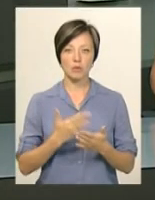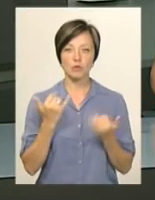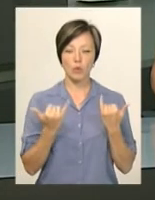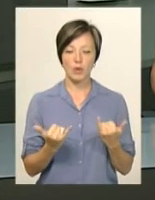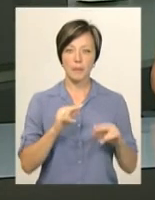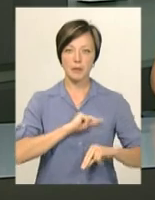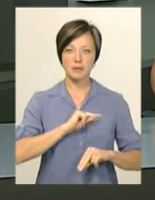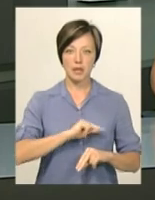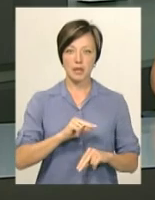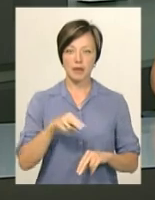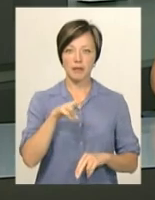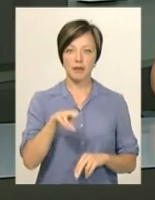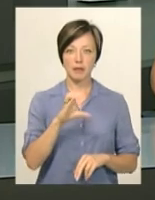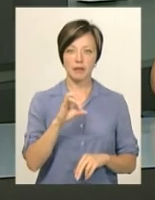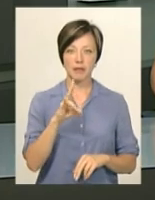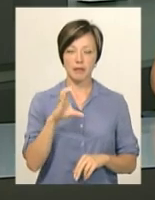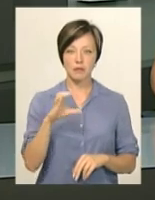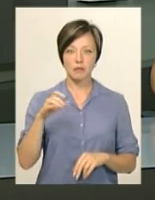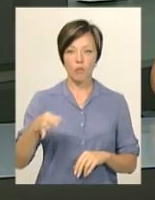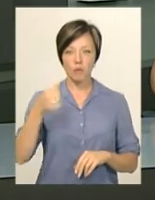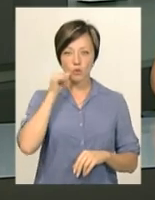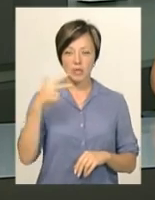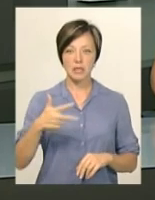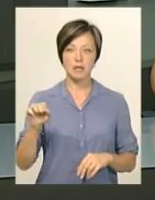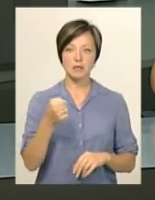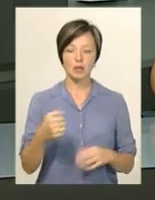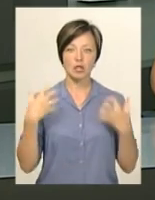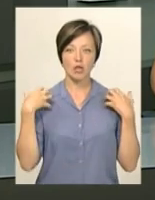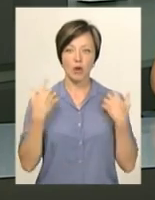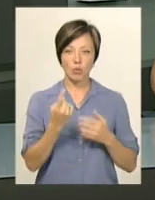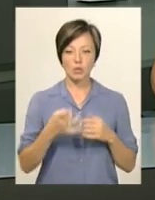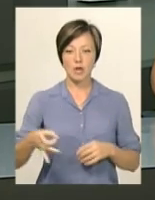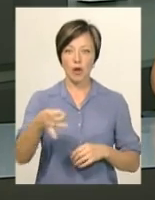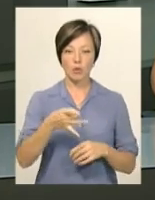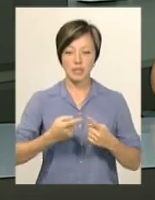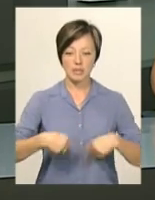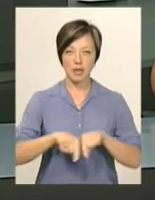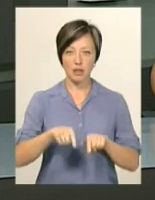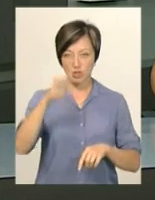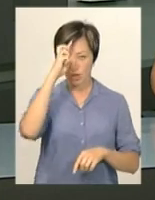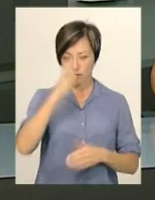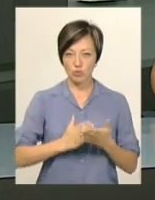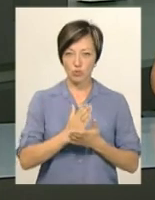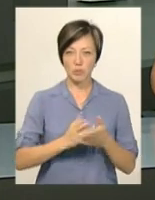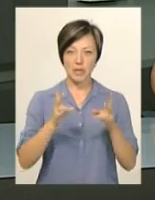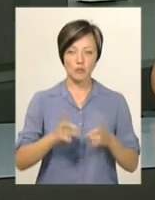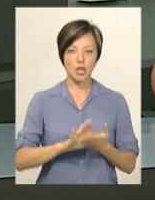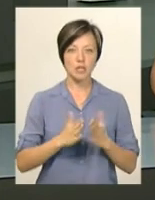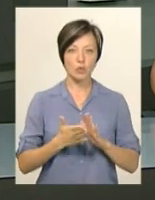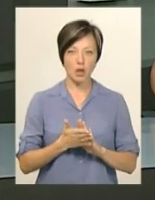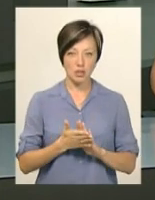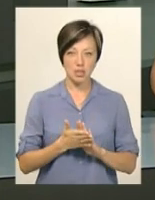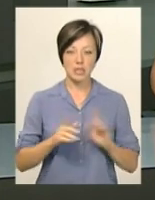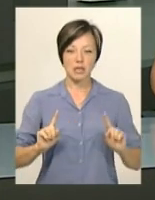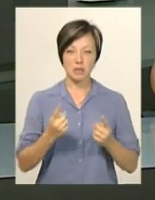сьогодні співробітнику ДСНС області. Вчора, 30 серпня, начальника одного з районних секторів Державної служби надзвичайних ситуацій